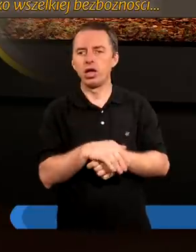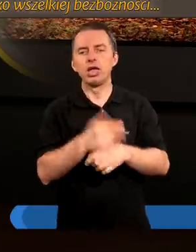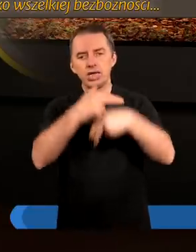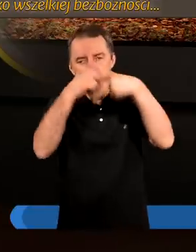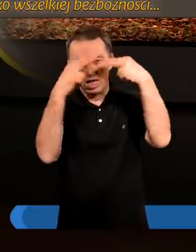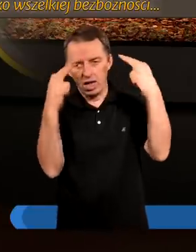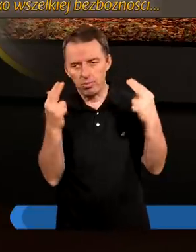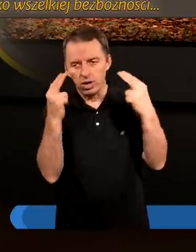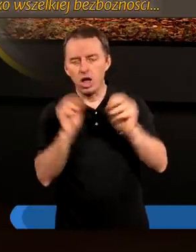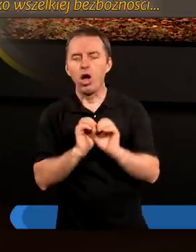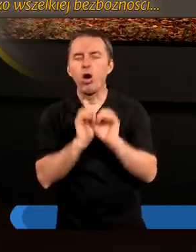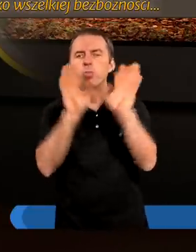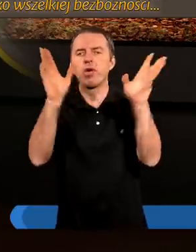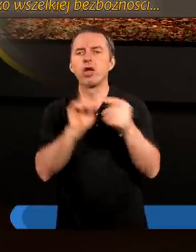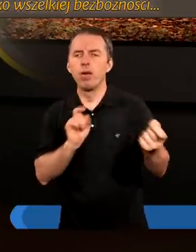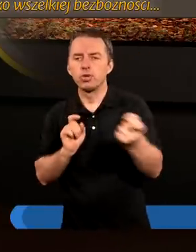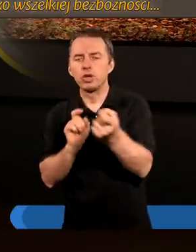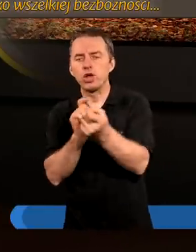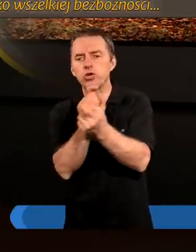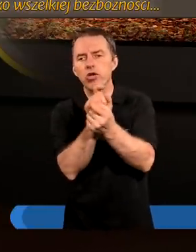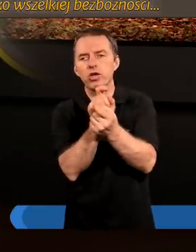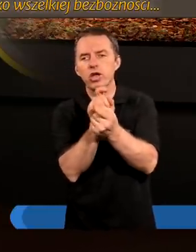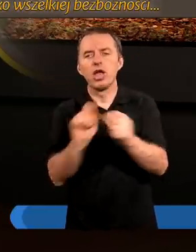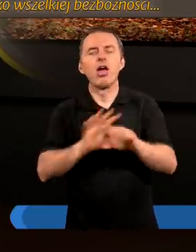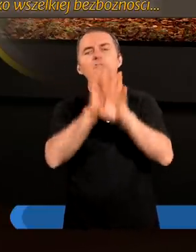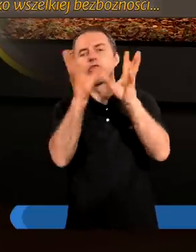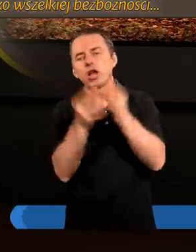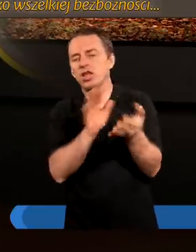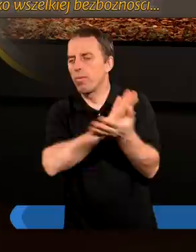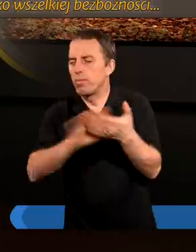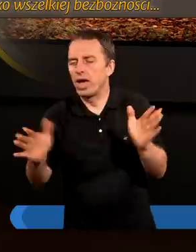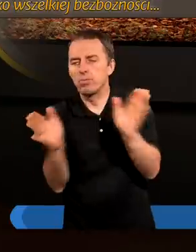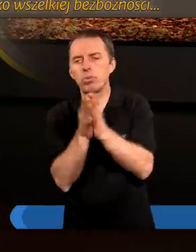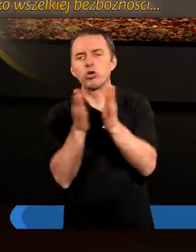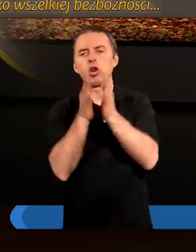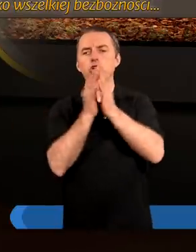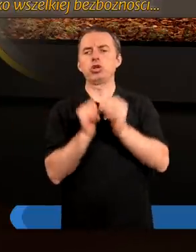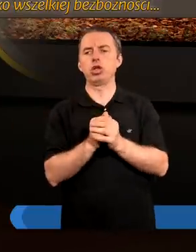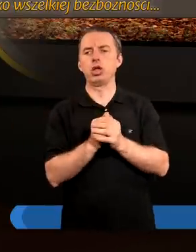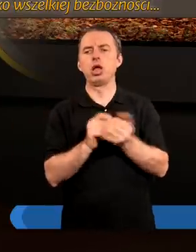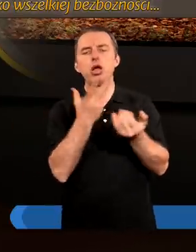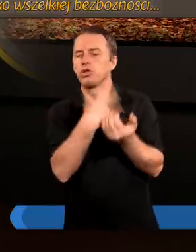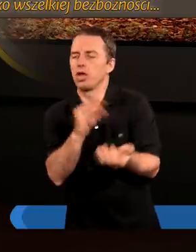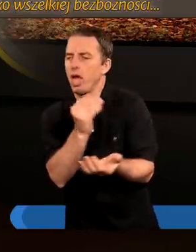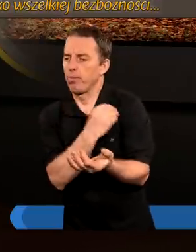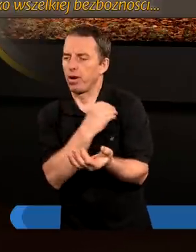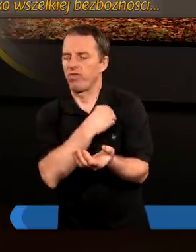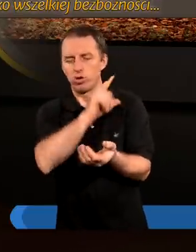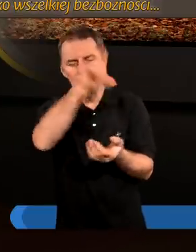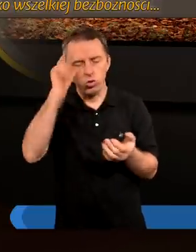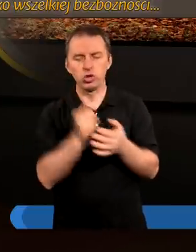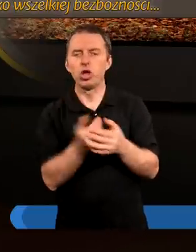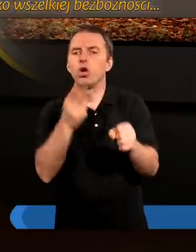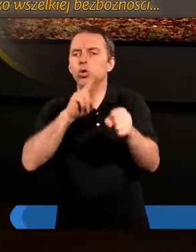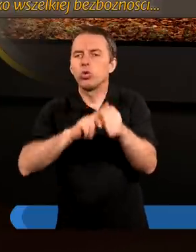nieba objawia się przeciwko wszelkiej bezbożności i nieprawości ludzi,